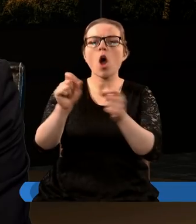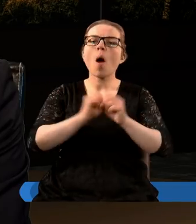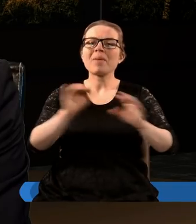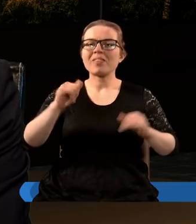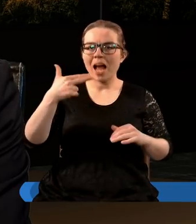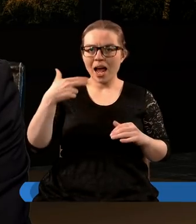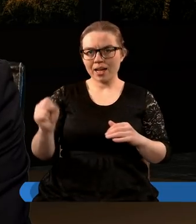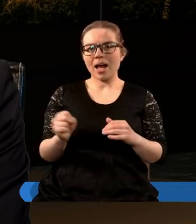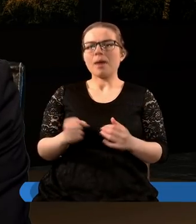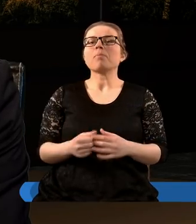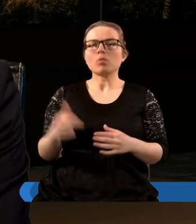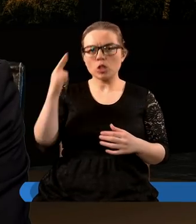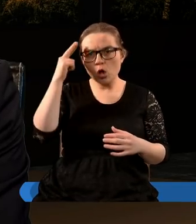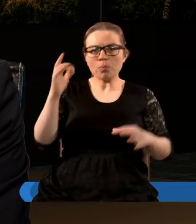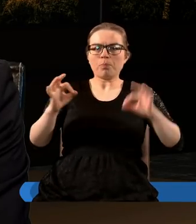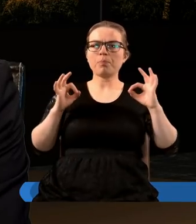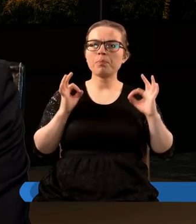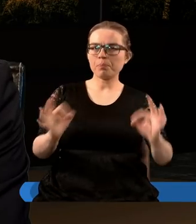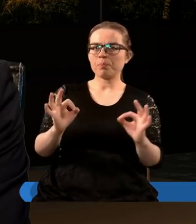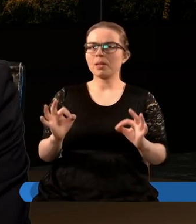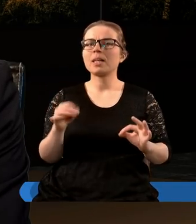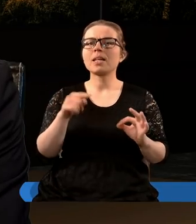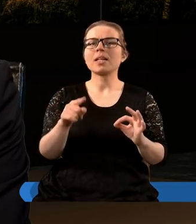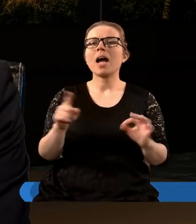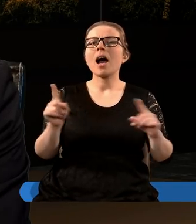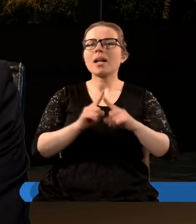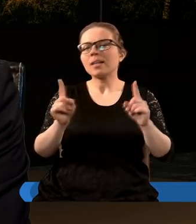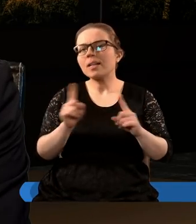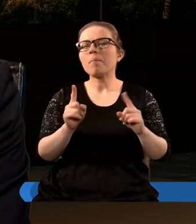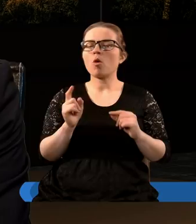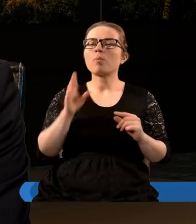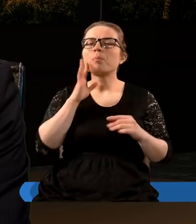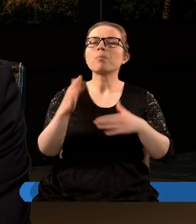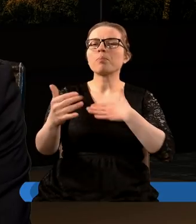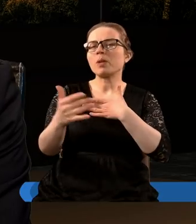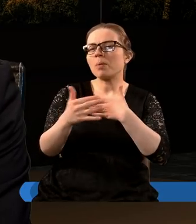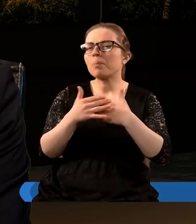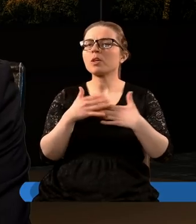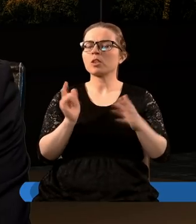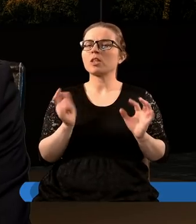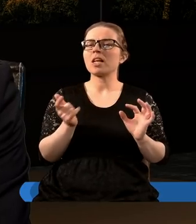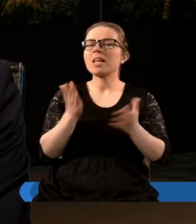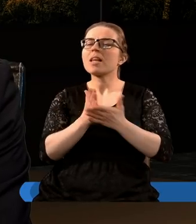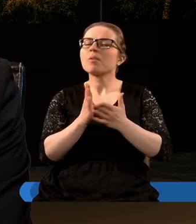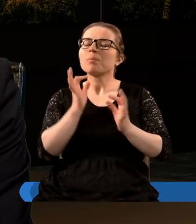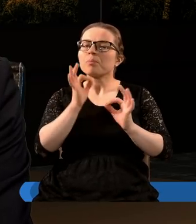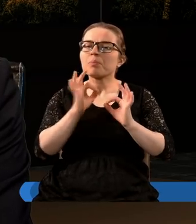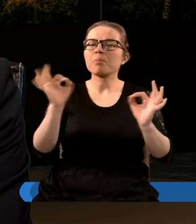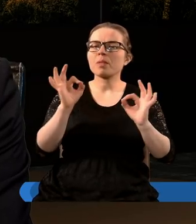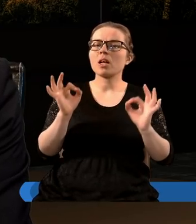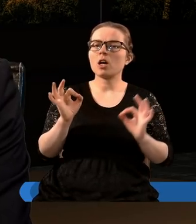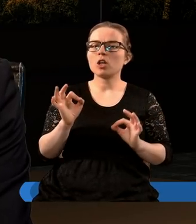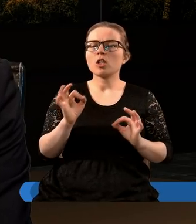abyśmy je właściwie zrozumieli. Aby ta Księga i te myśli nas do Ciebie przybliżyły. Nie były tylko pewnym